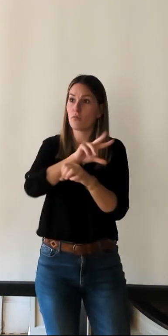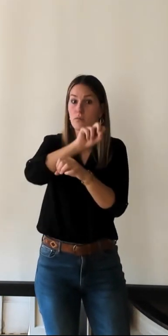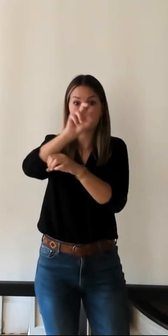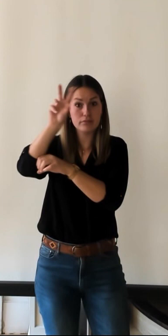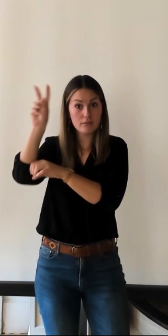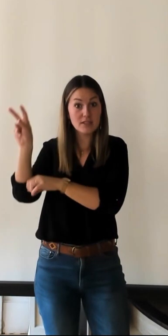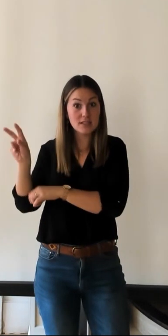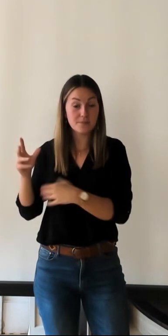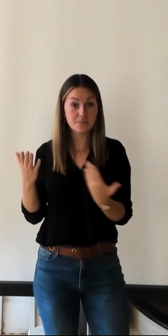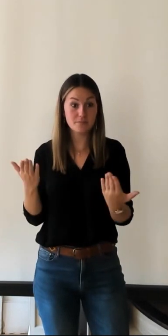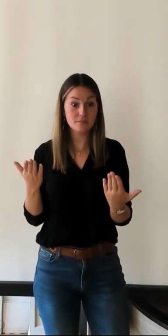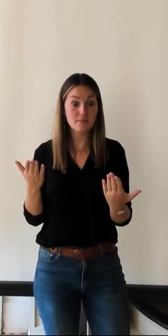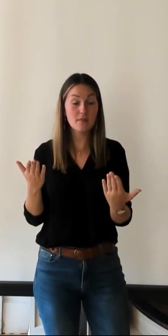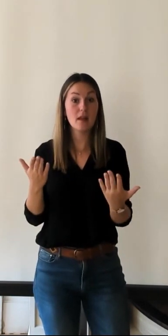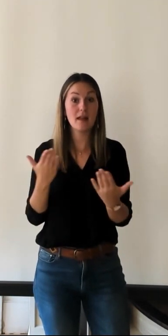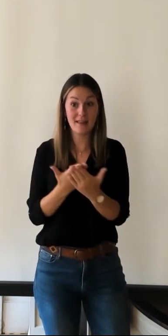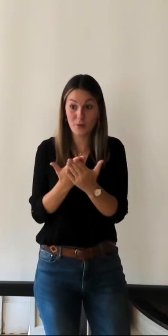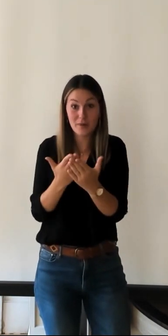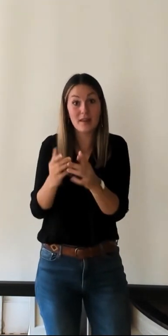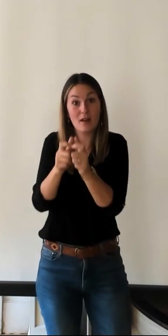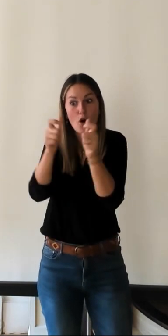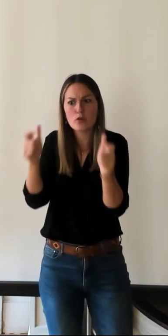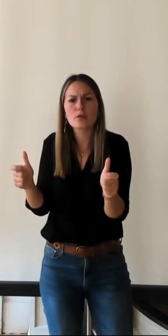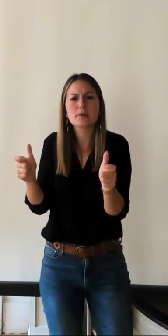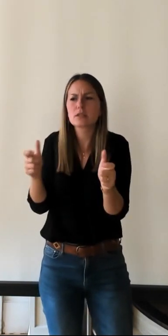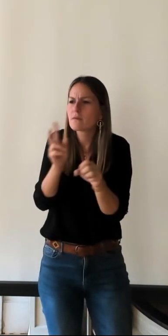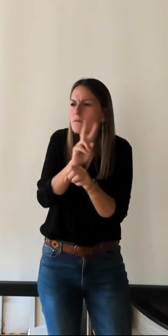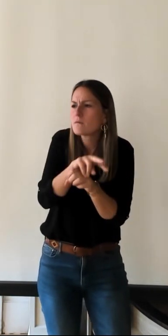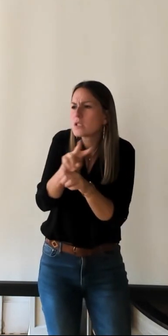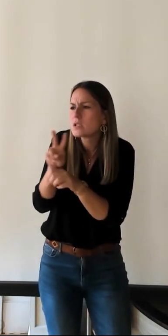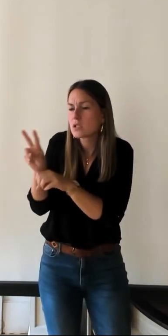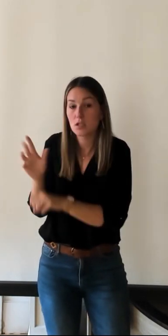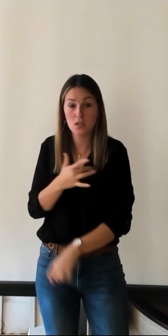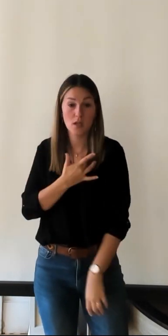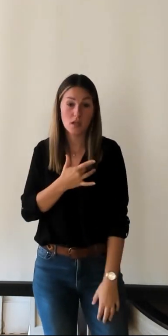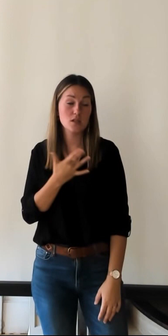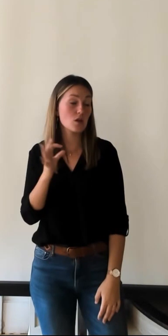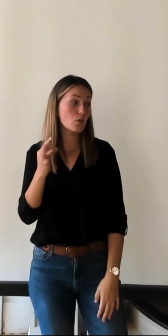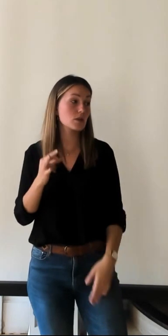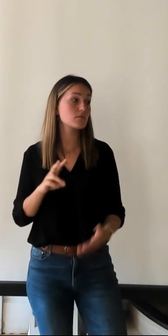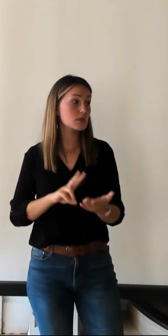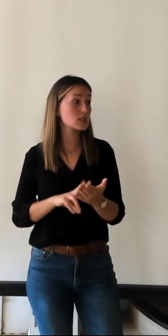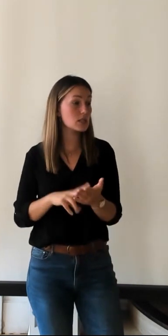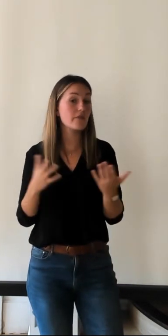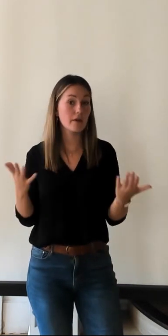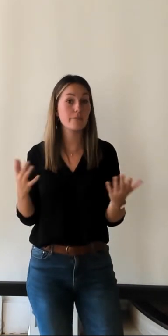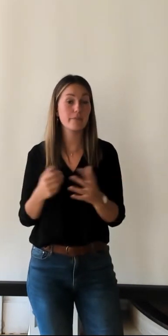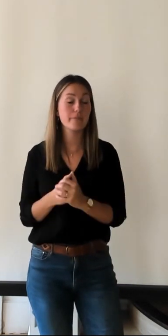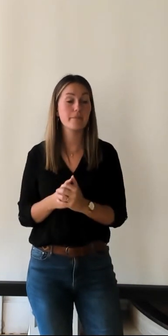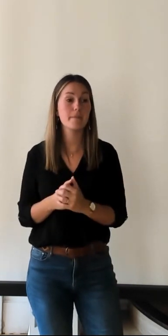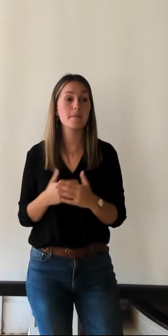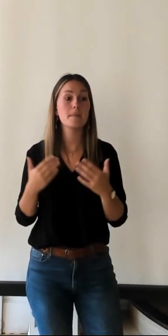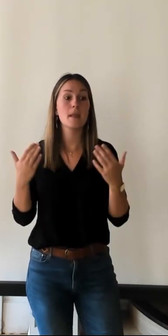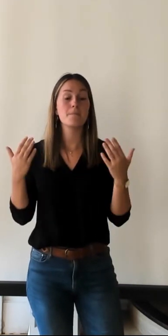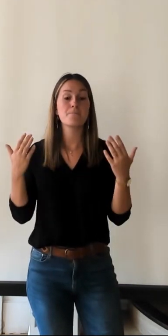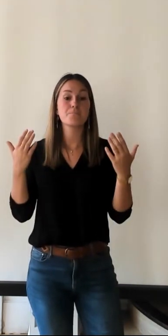visiter des entreprises industrielles intéressantes donc c'est toujours voilà on